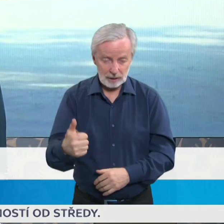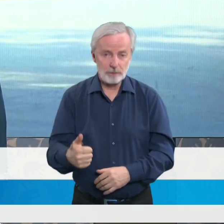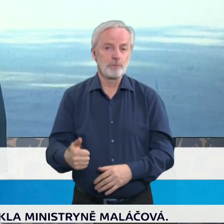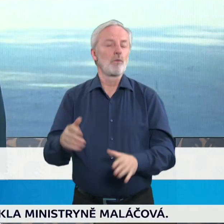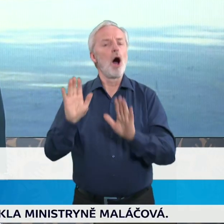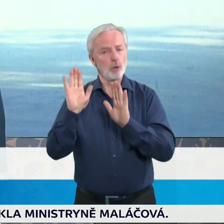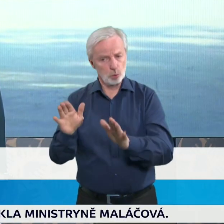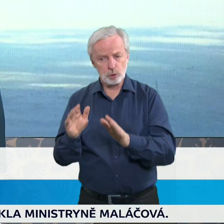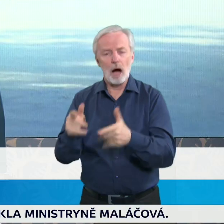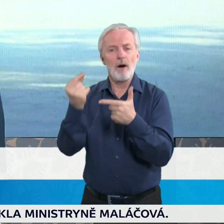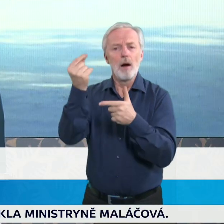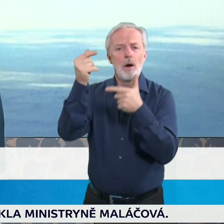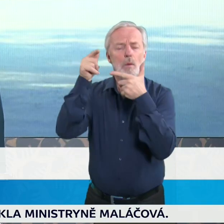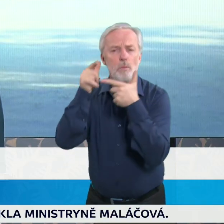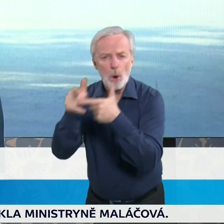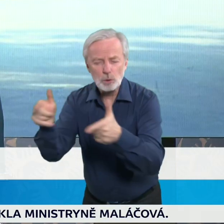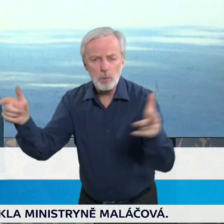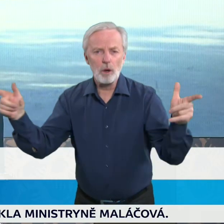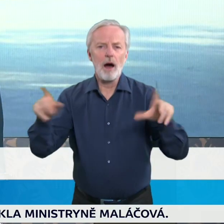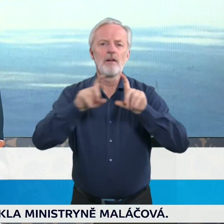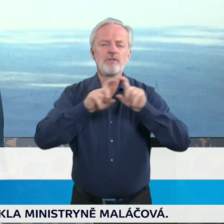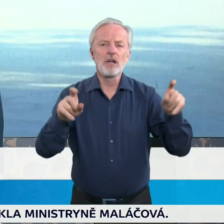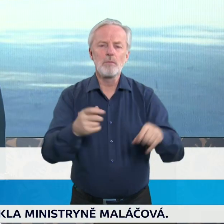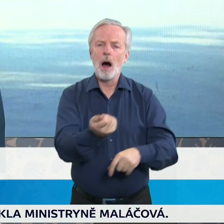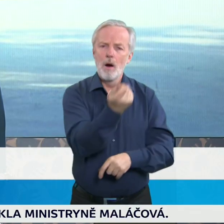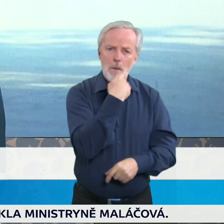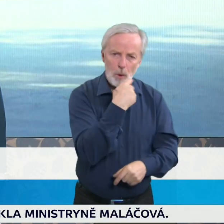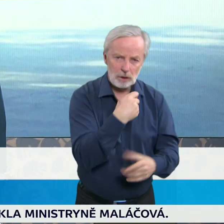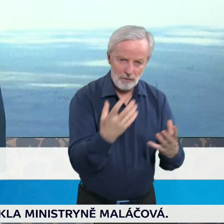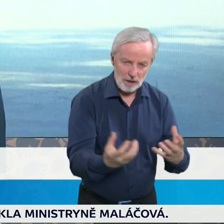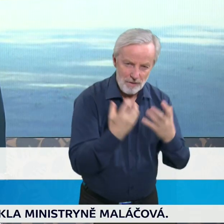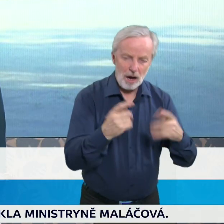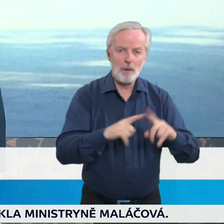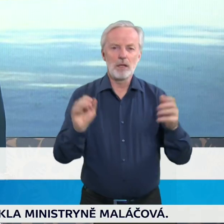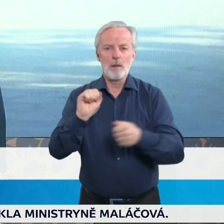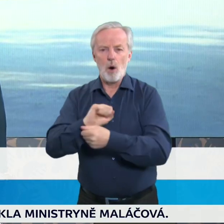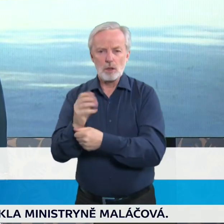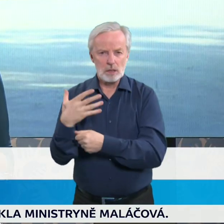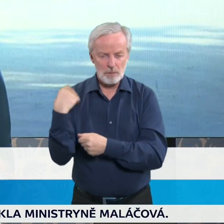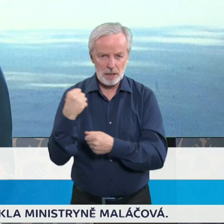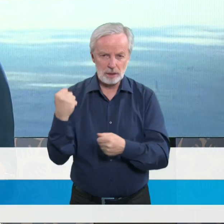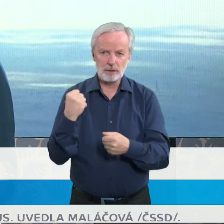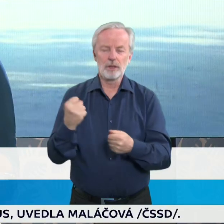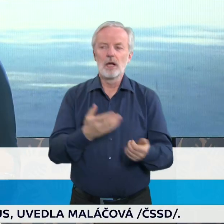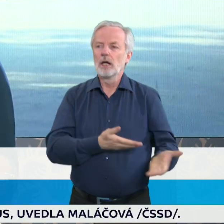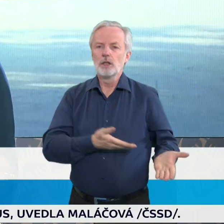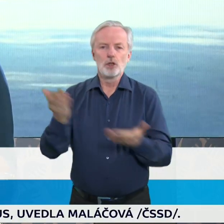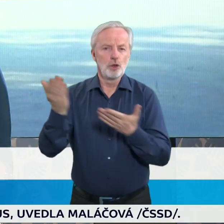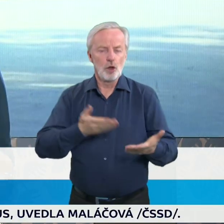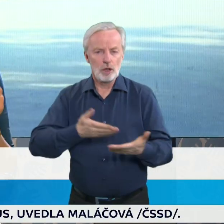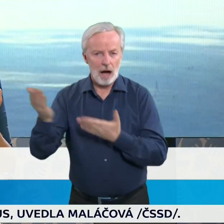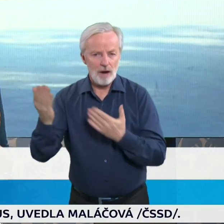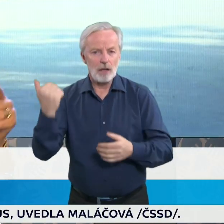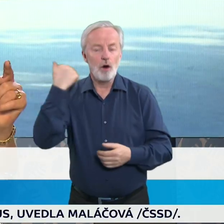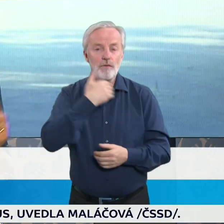potravinářských a zemědělských podniků, jejíž produkce směřuje do oblasti veřejného strahování a tady prosím